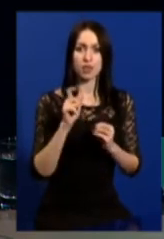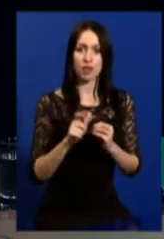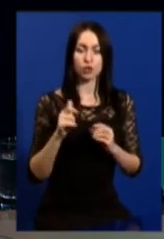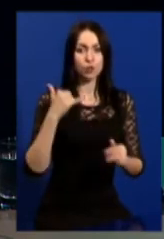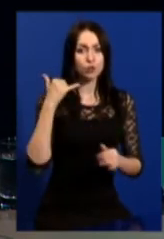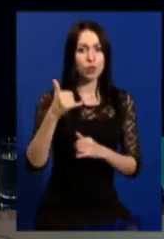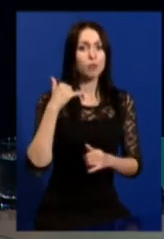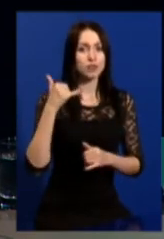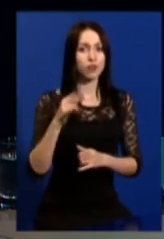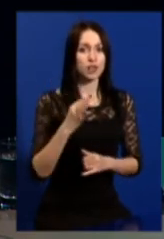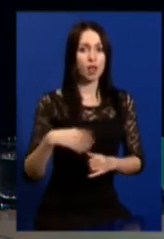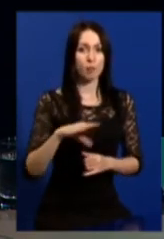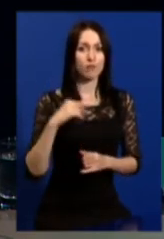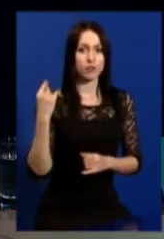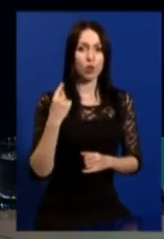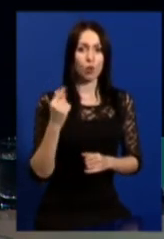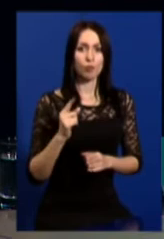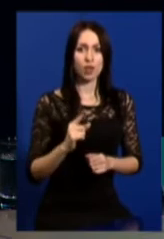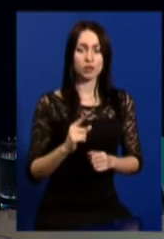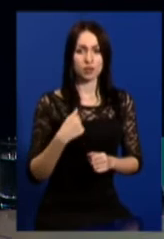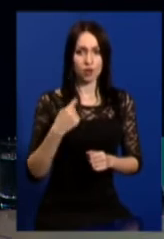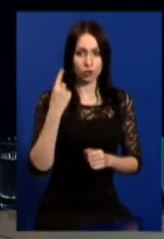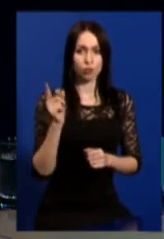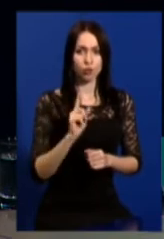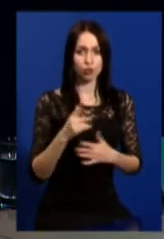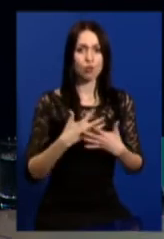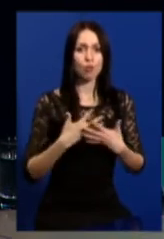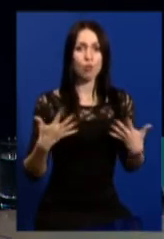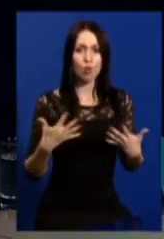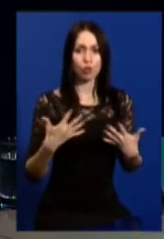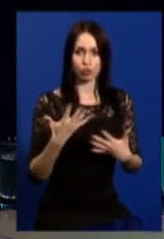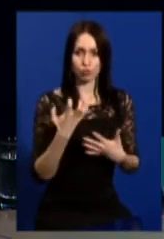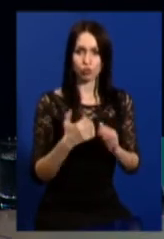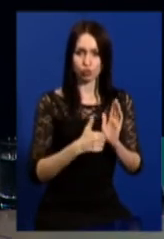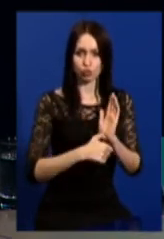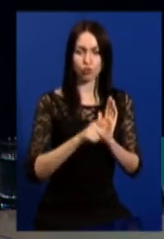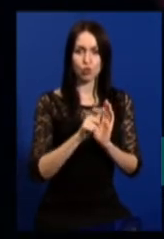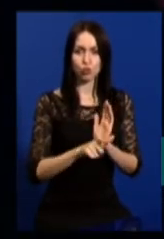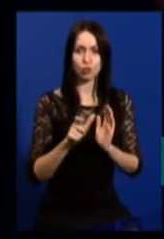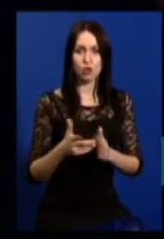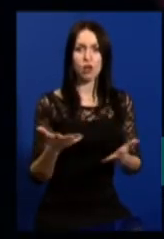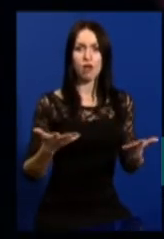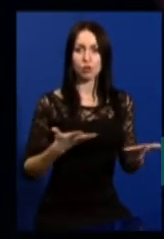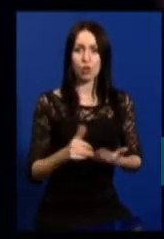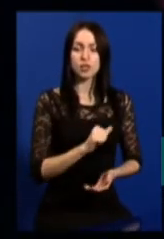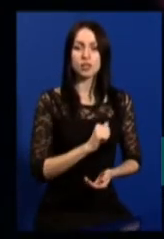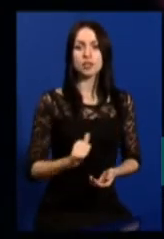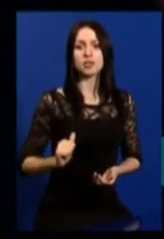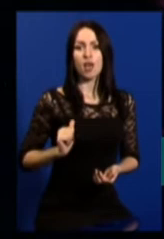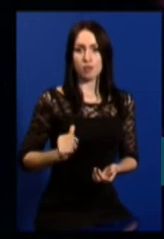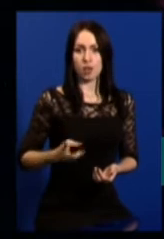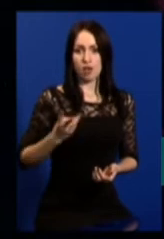зателефонувало по всій області. Так що, я думаю, що більше 500-600 людей, які самі